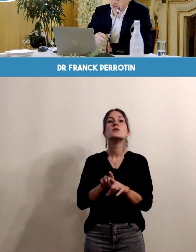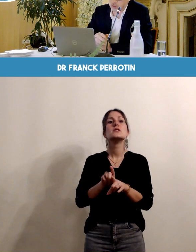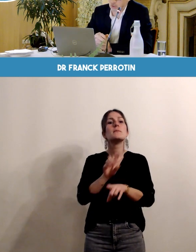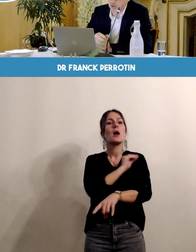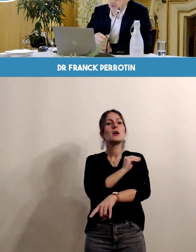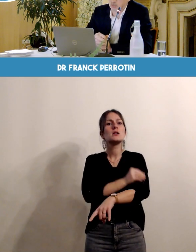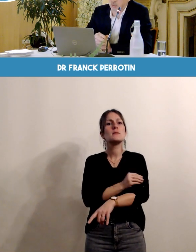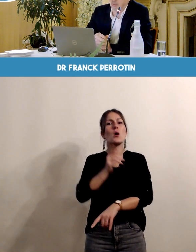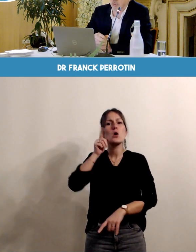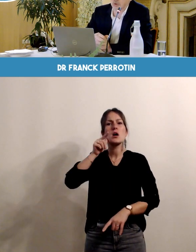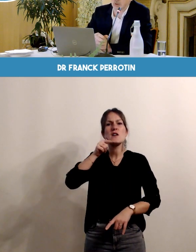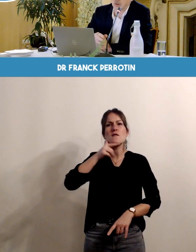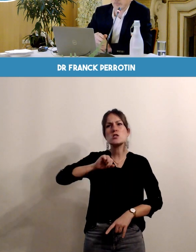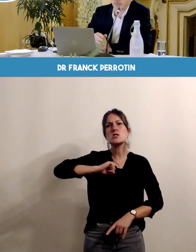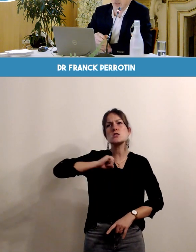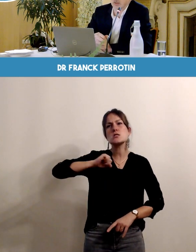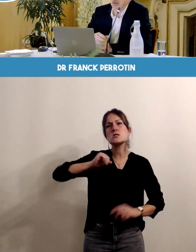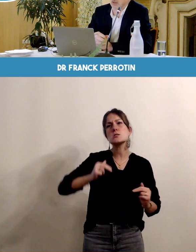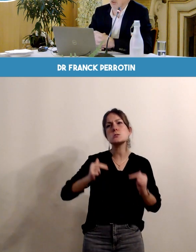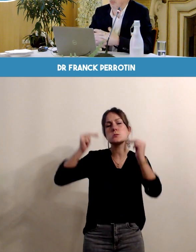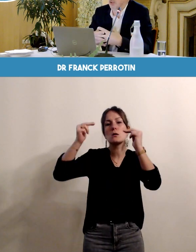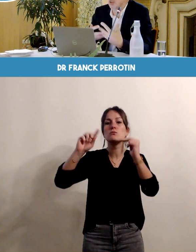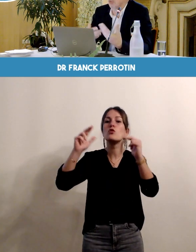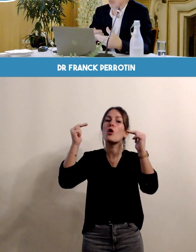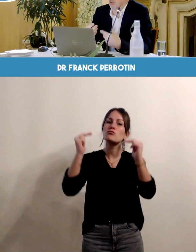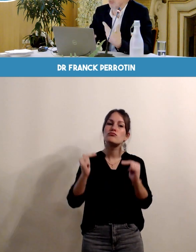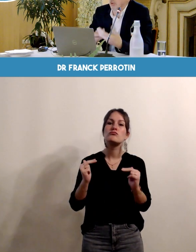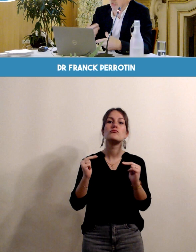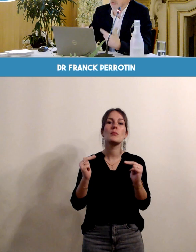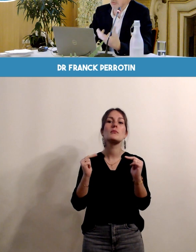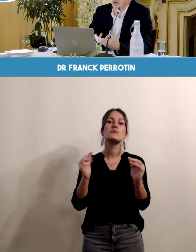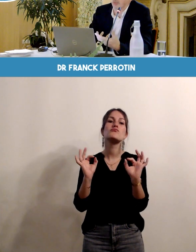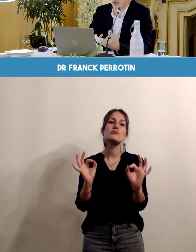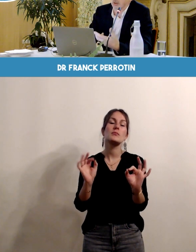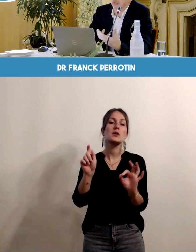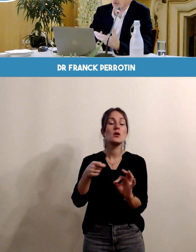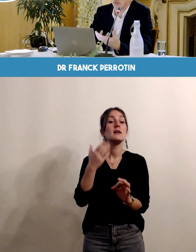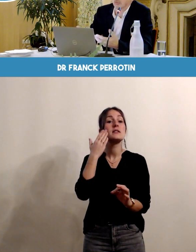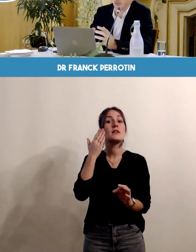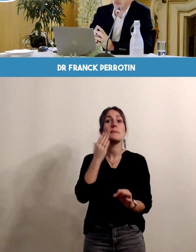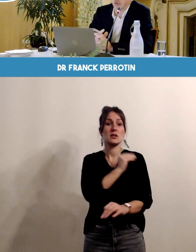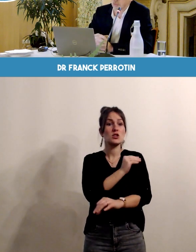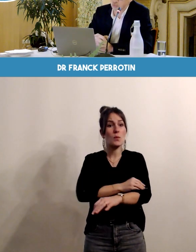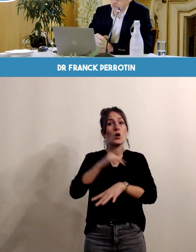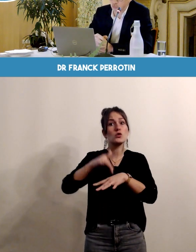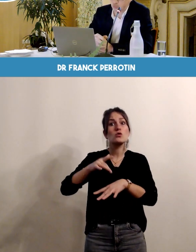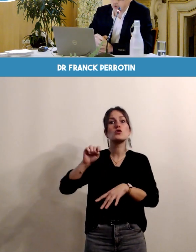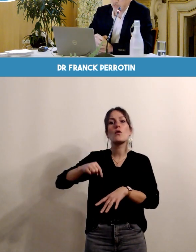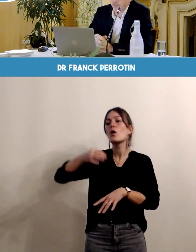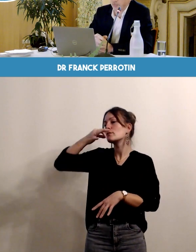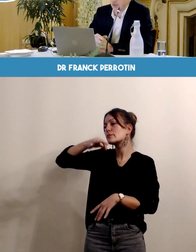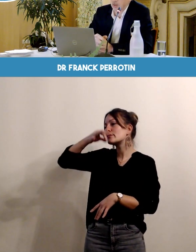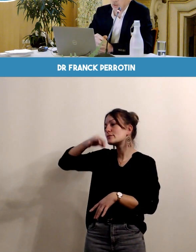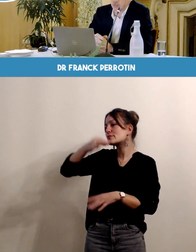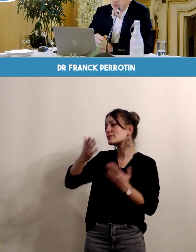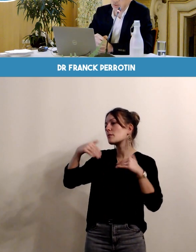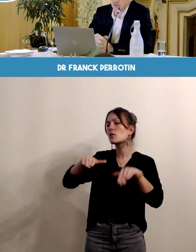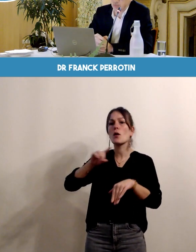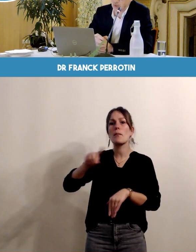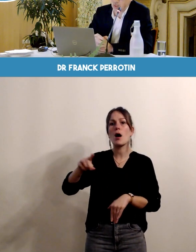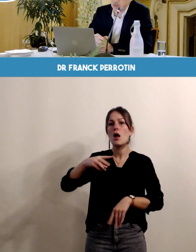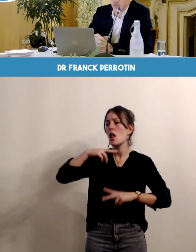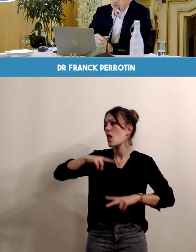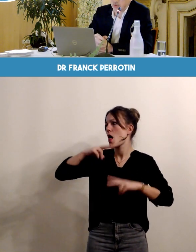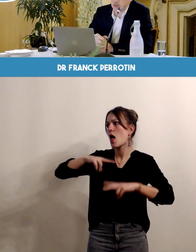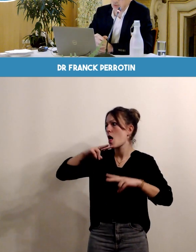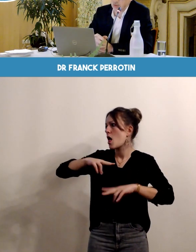'effort physique qui doit rester modérée c'est-à-dire en pratique qu'on doit pouvoir continuer à parler on ne pas avoir le souffle coupé il doit être